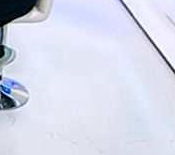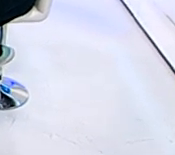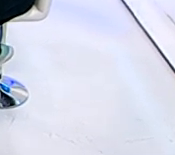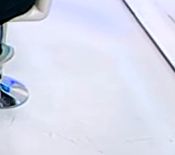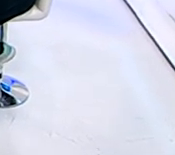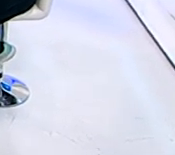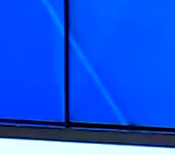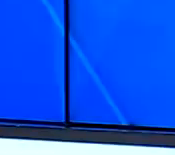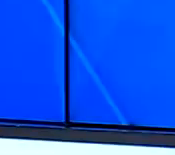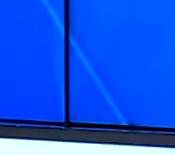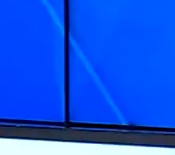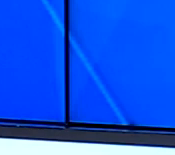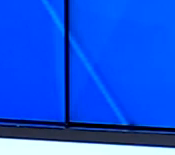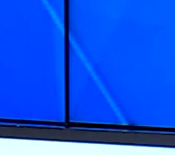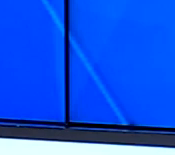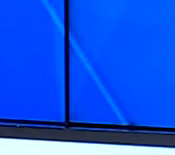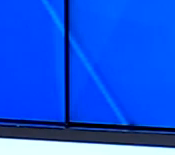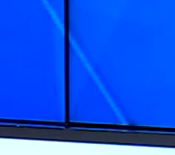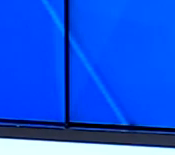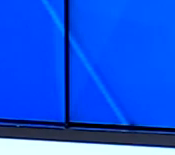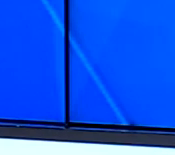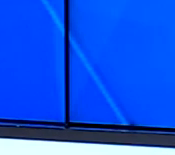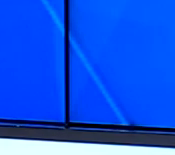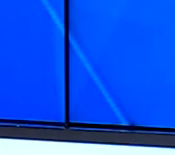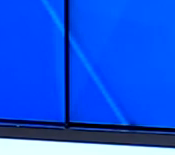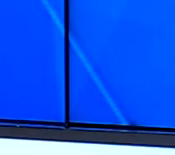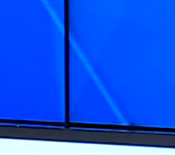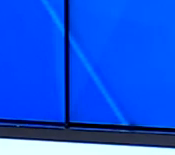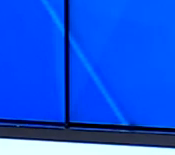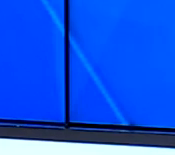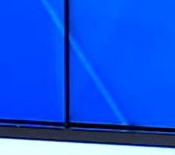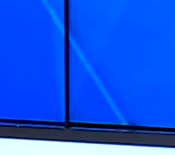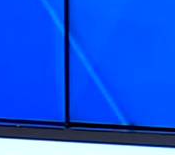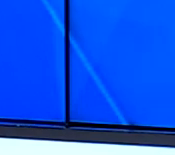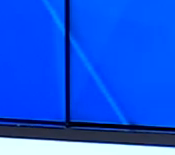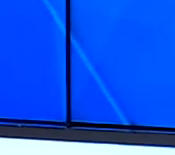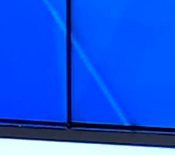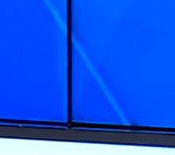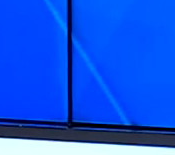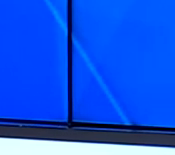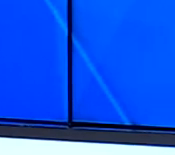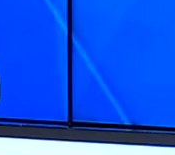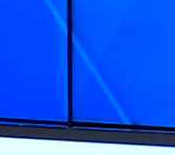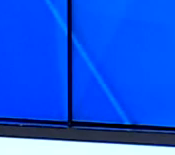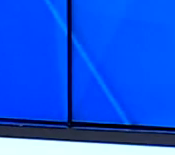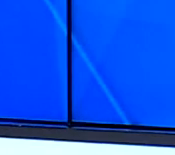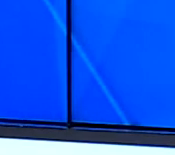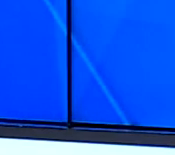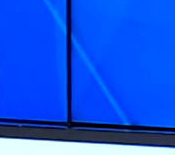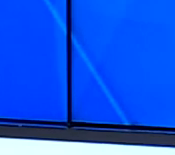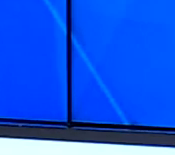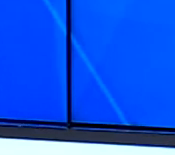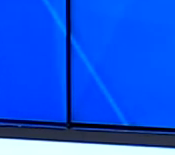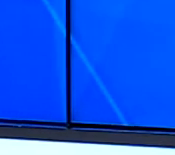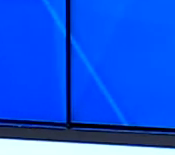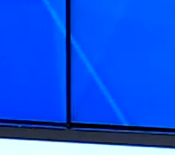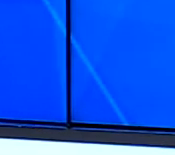Πολύ, πολύ. Έχουμε και θελοντές αρκετούς. Έχουμε αθελοντές στο Παγκρίτιο, στο γήπεδο του Όφη, στις